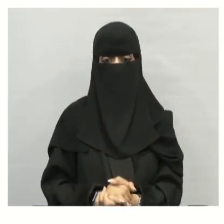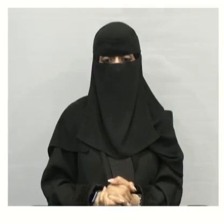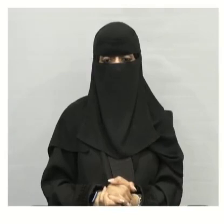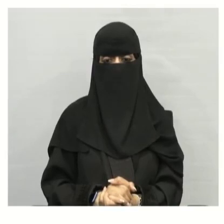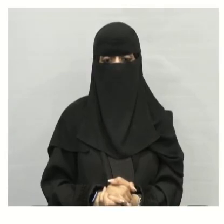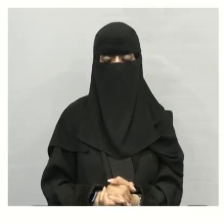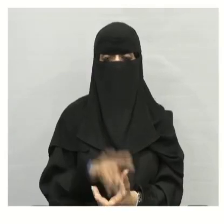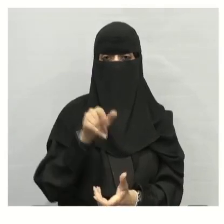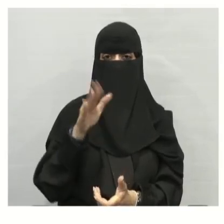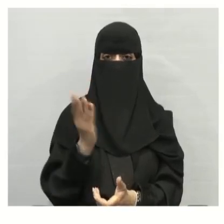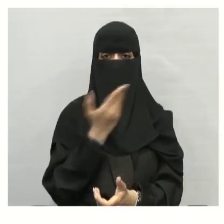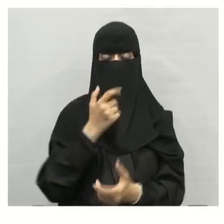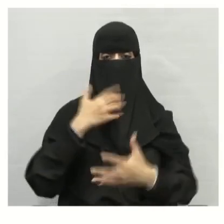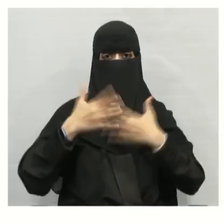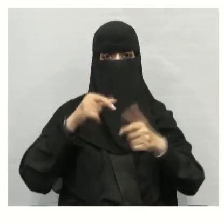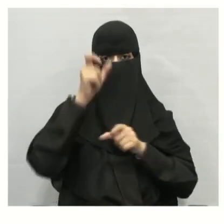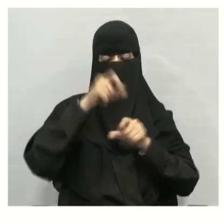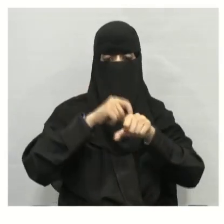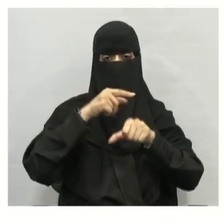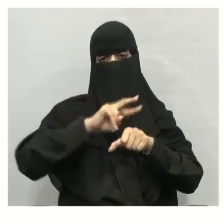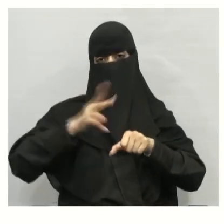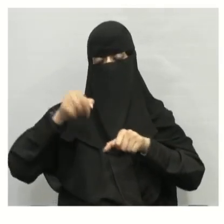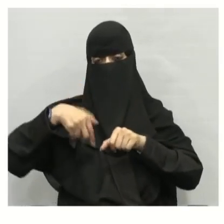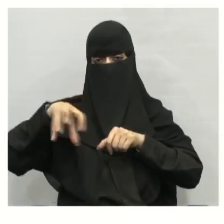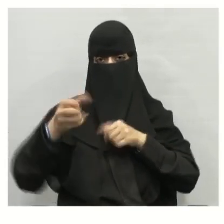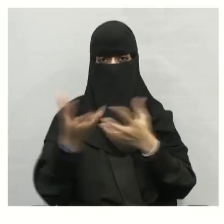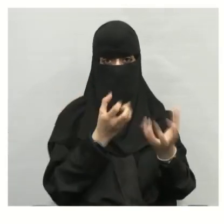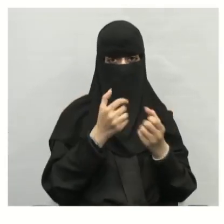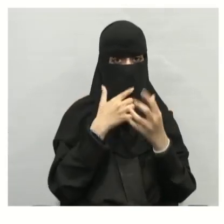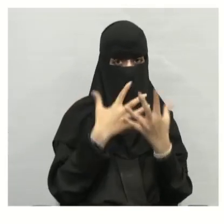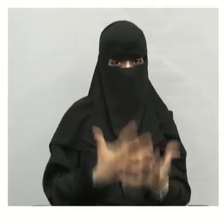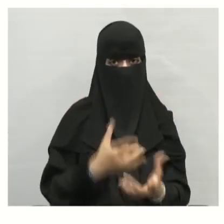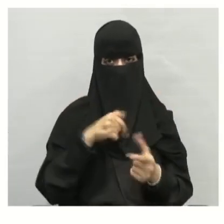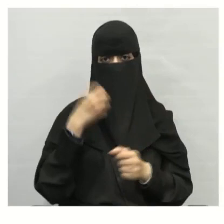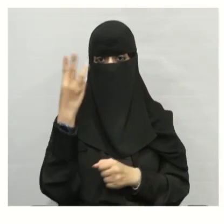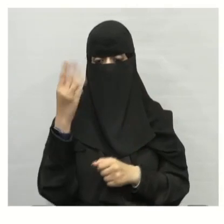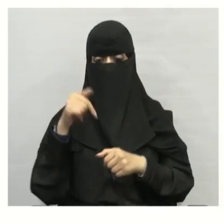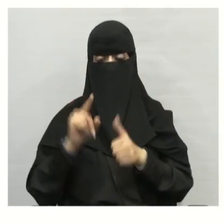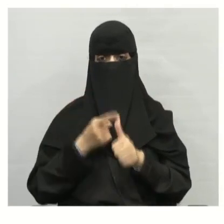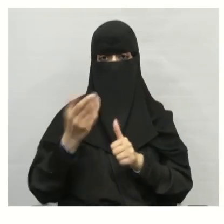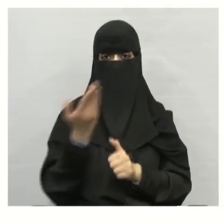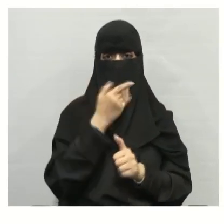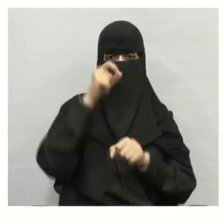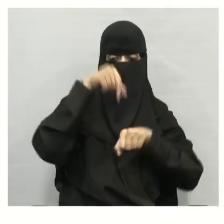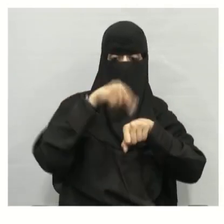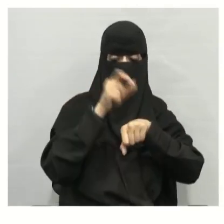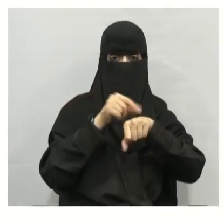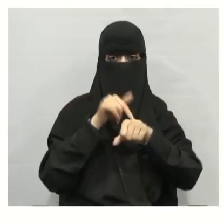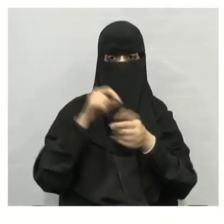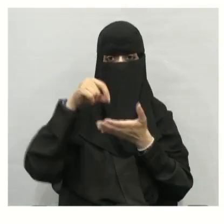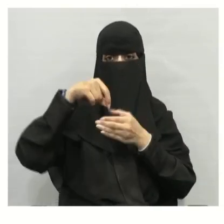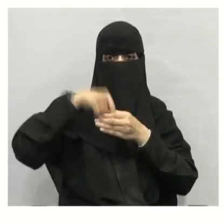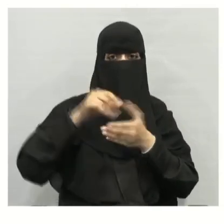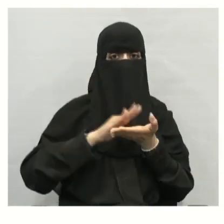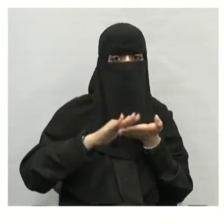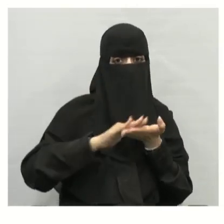تأثير نشاطات الإنسان في نوع الموارد الطبيعية وكميتها تأثيره ثلاثة أنواع تأثيره في الأرض تأثيره